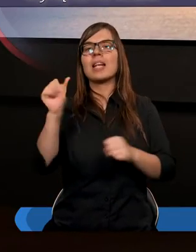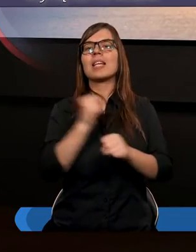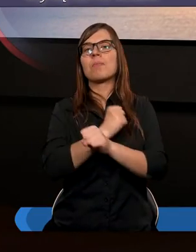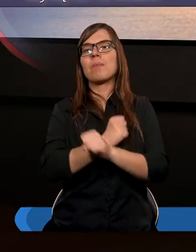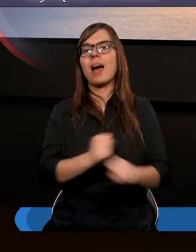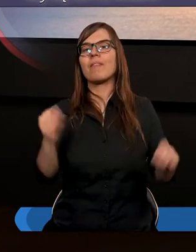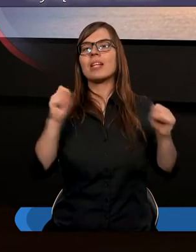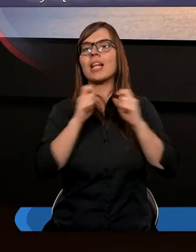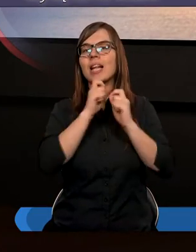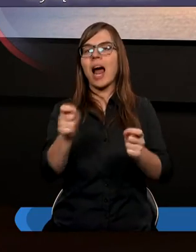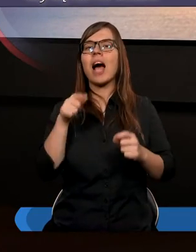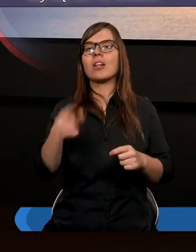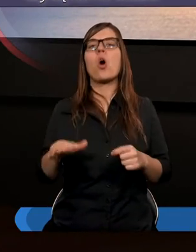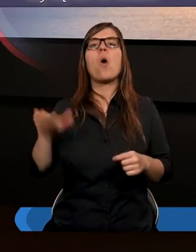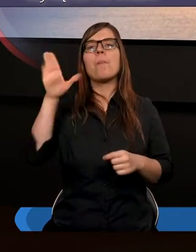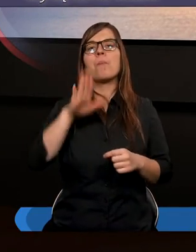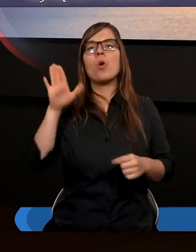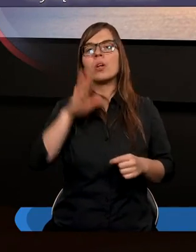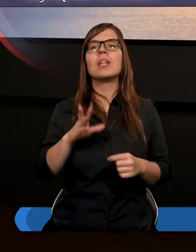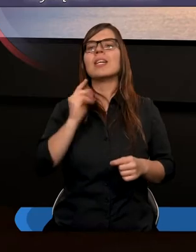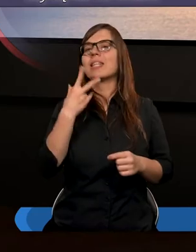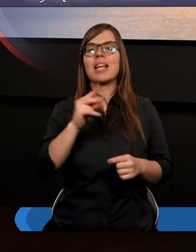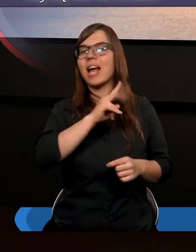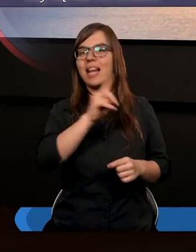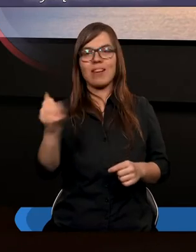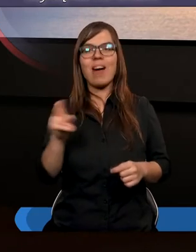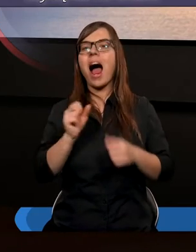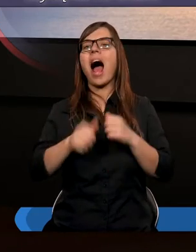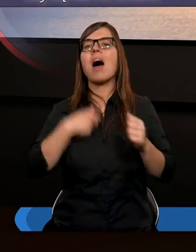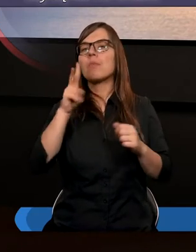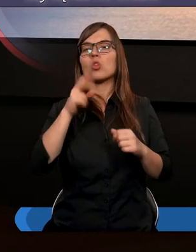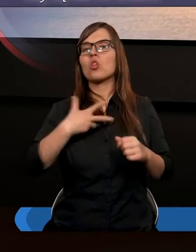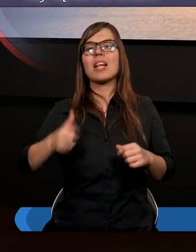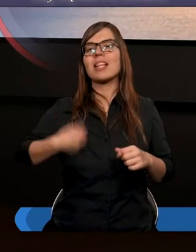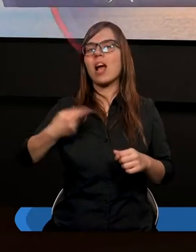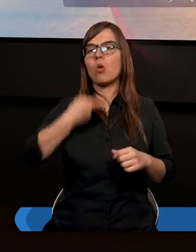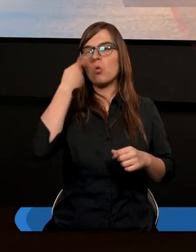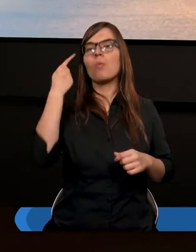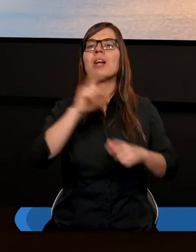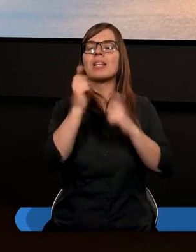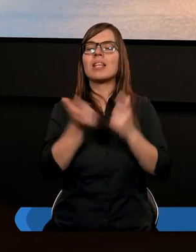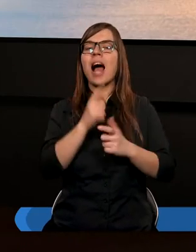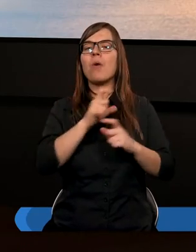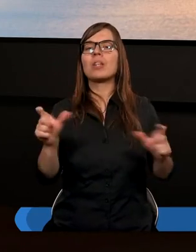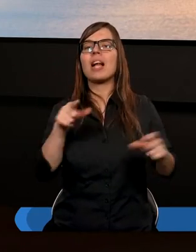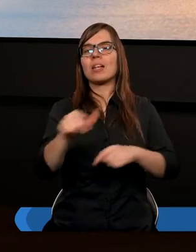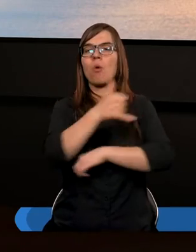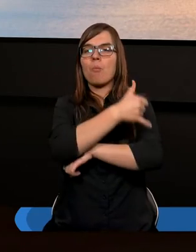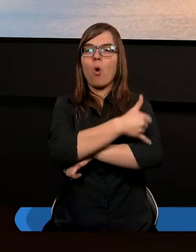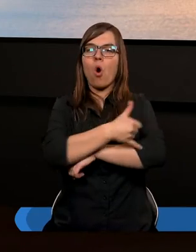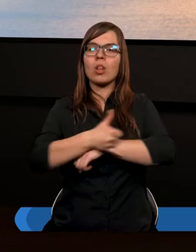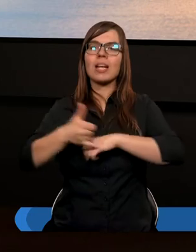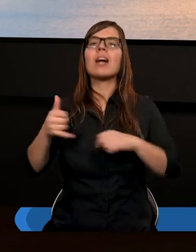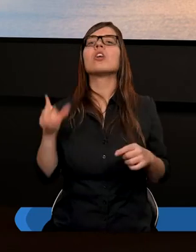zbawieni. Dar to Boży. Nie z was, aby się ktoś nie chlubił. Cały czas podkreślamy,